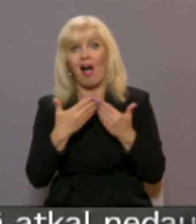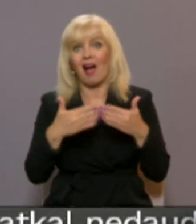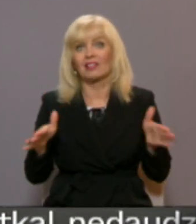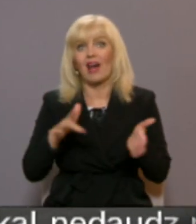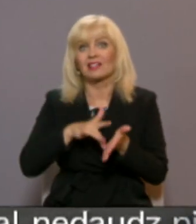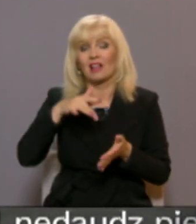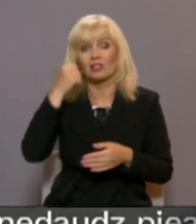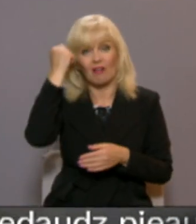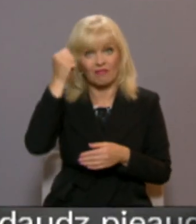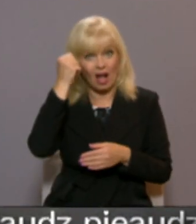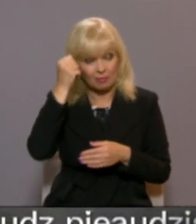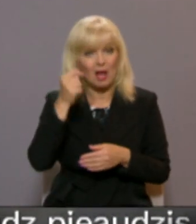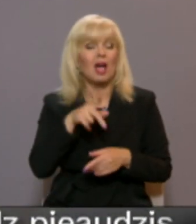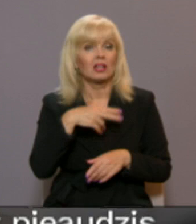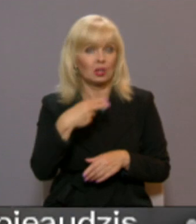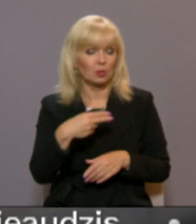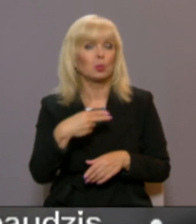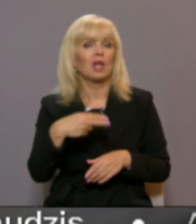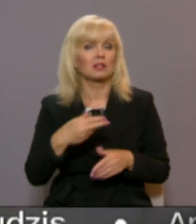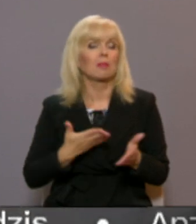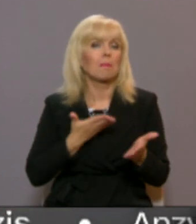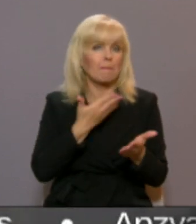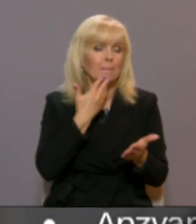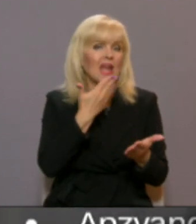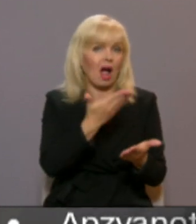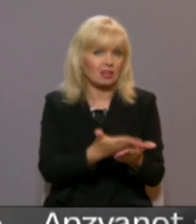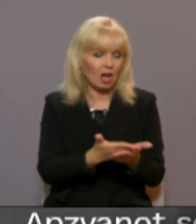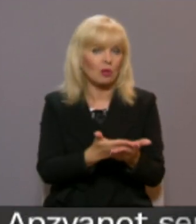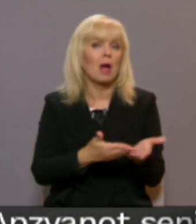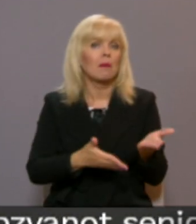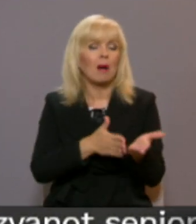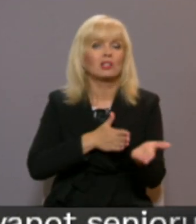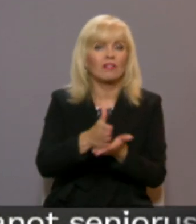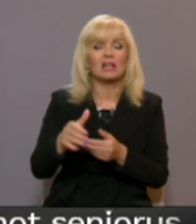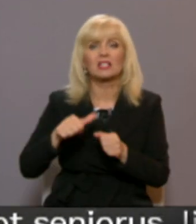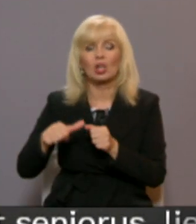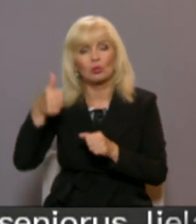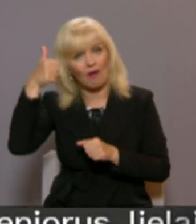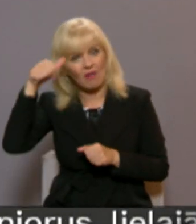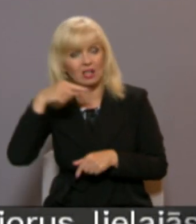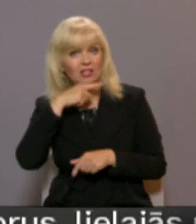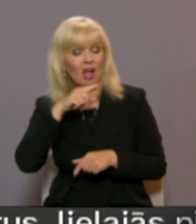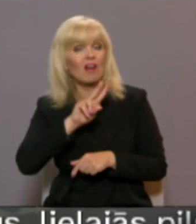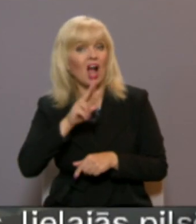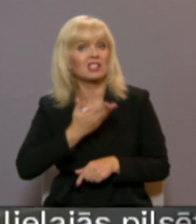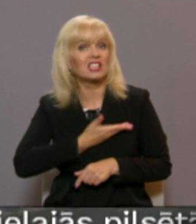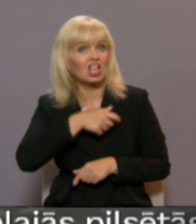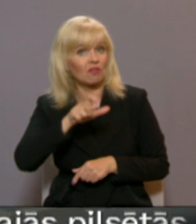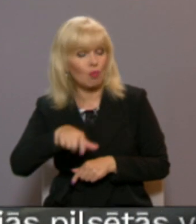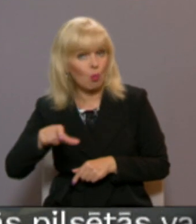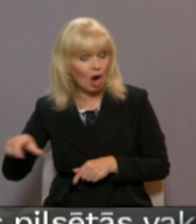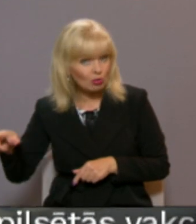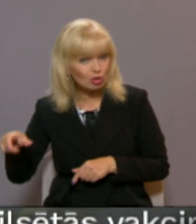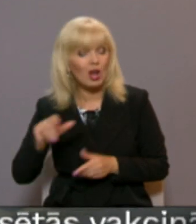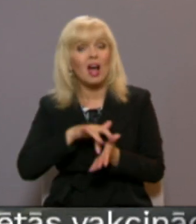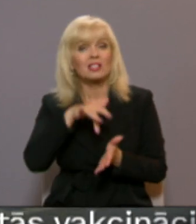centrā Valmierā saņemt jau 20 pieteikumi. Pēc palīdzības vērsušies arī Siguldā, Valkā un Cēsīs dzīvojošie. Jāpiebilst,